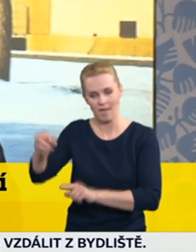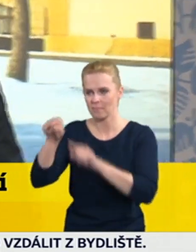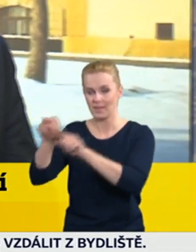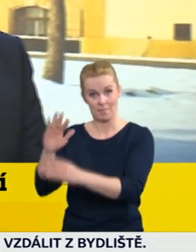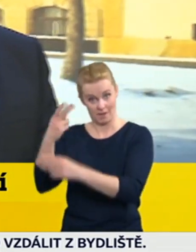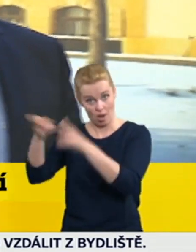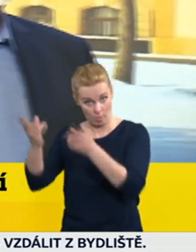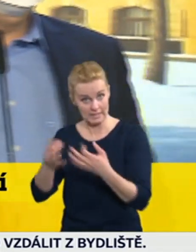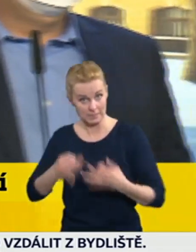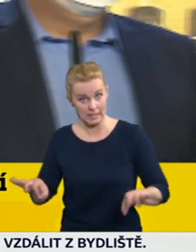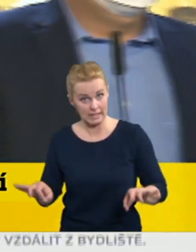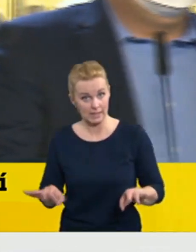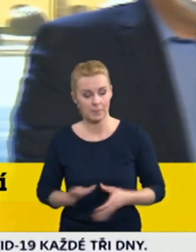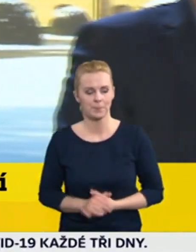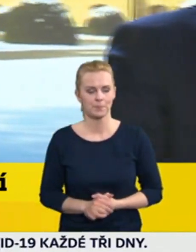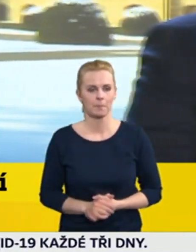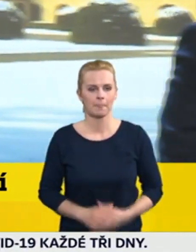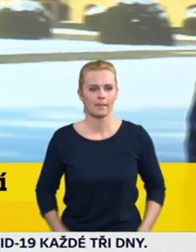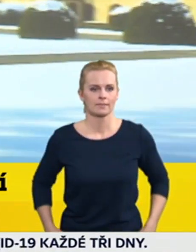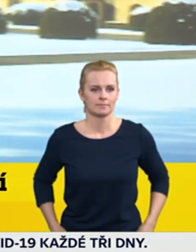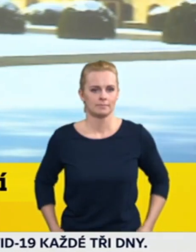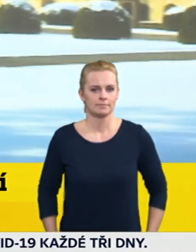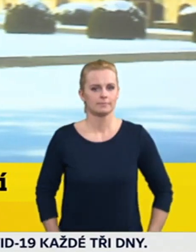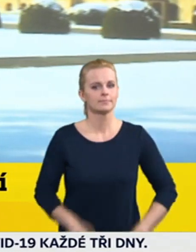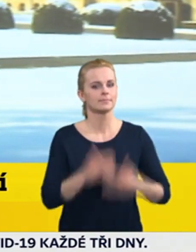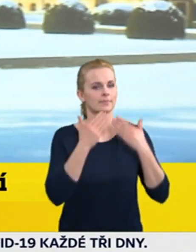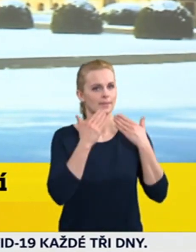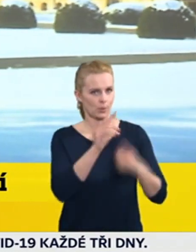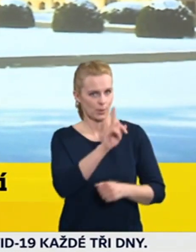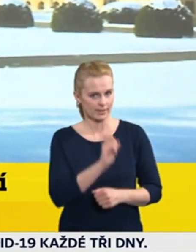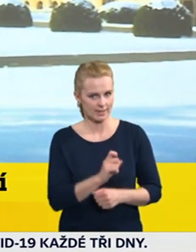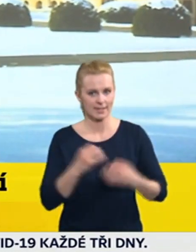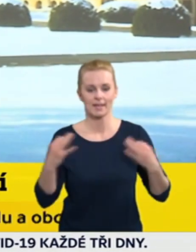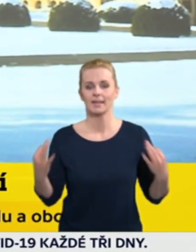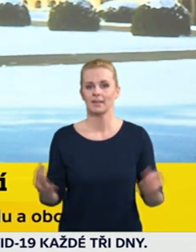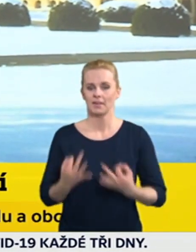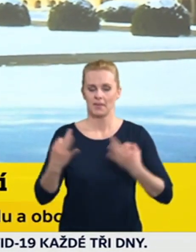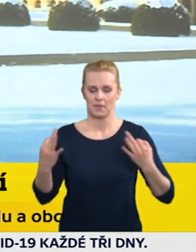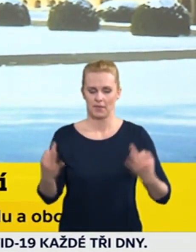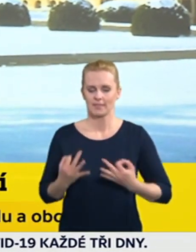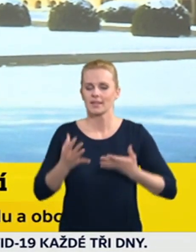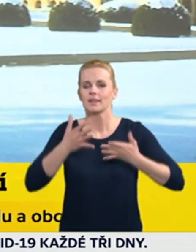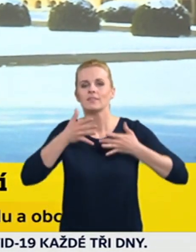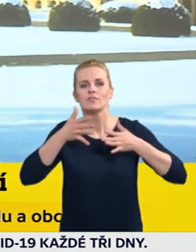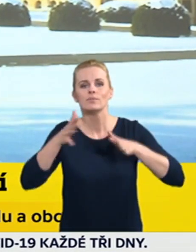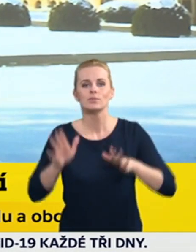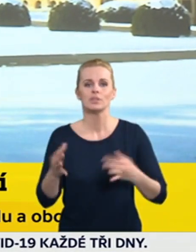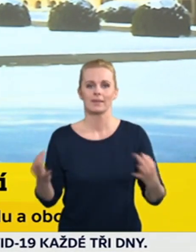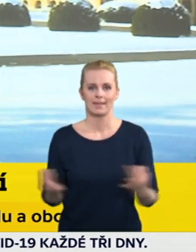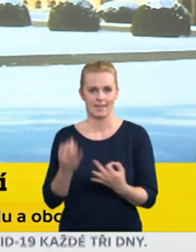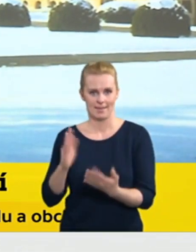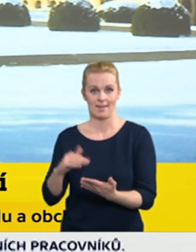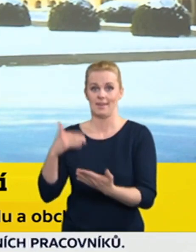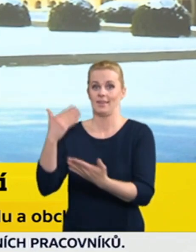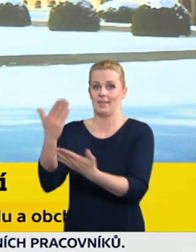Ano, děkuji za ten dotaz. Je to tak, že pokud se jedná o nájemní vztah, čili